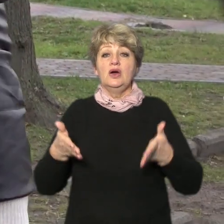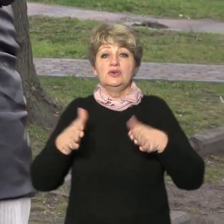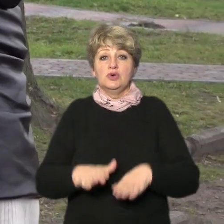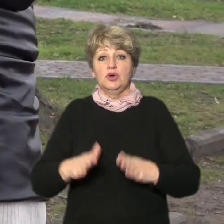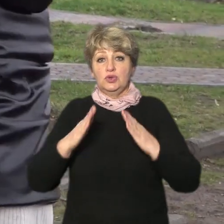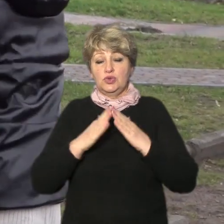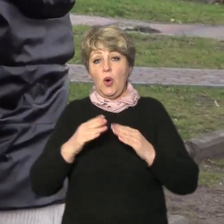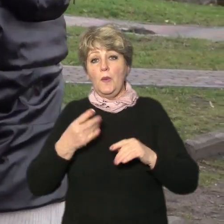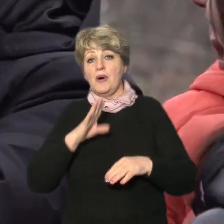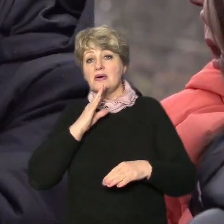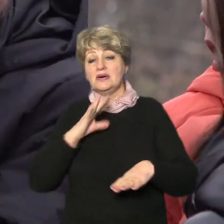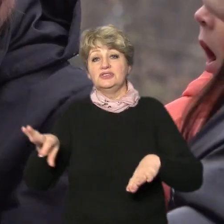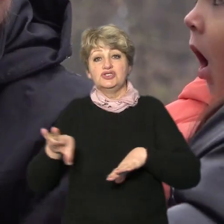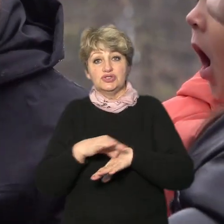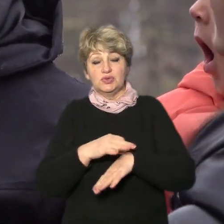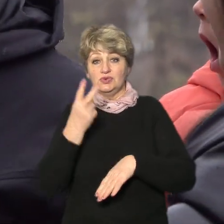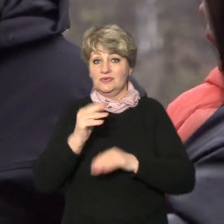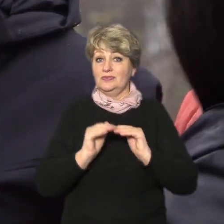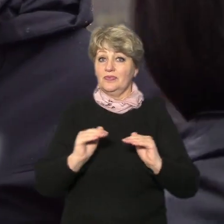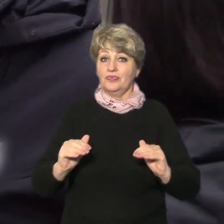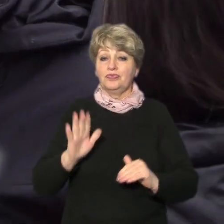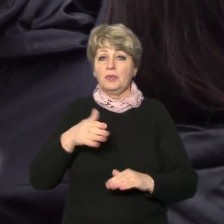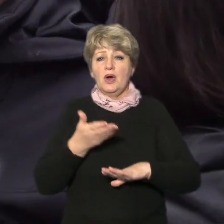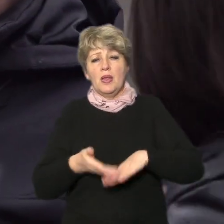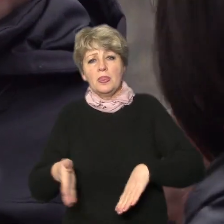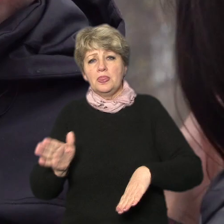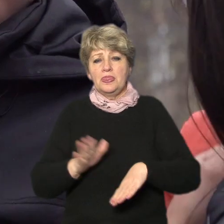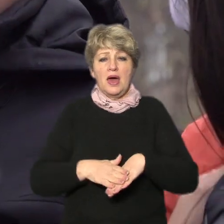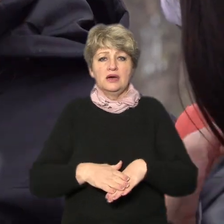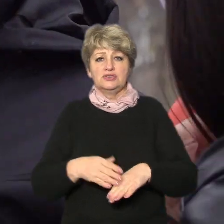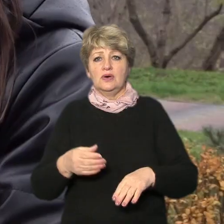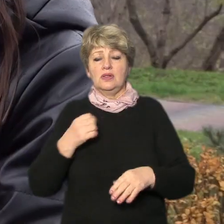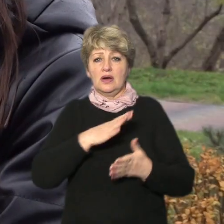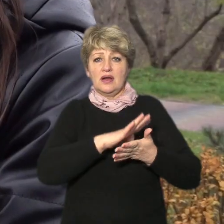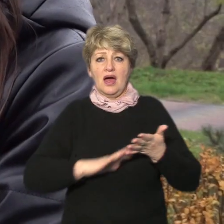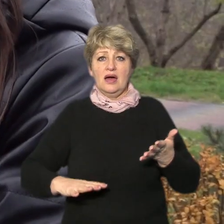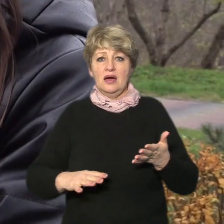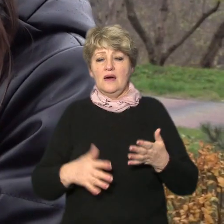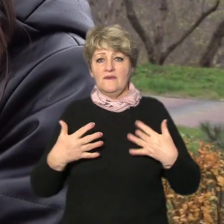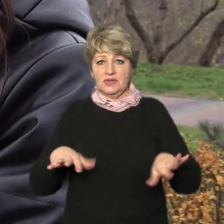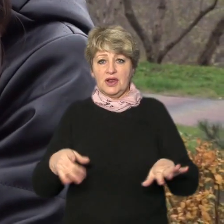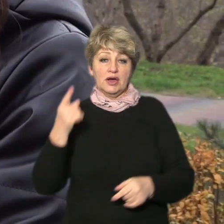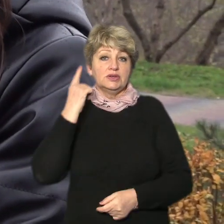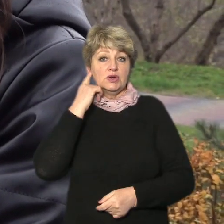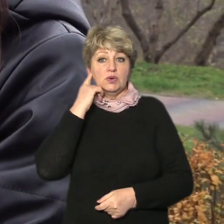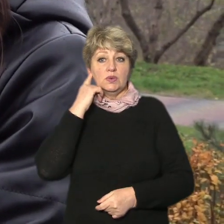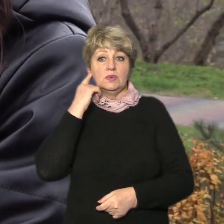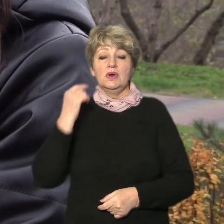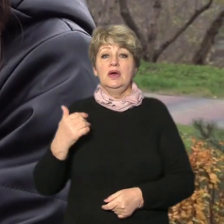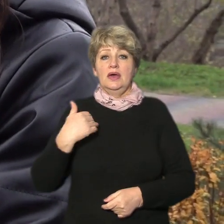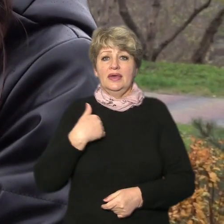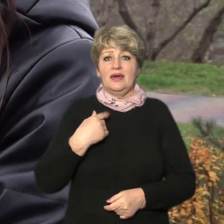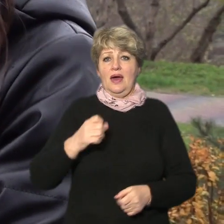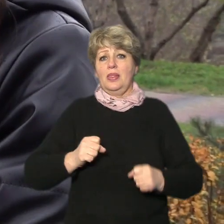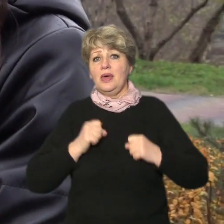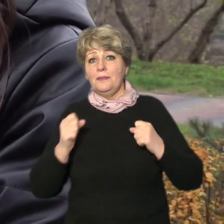дружину з двома маленькими дітьми після двох важких контузій отриманих там втратив слух постійно намагалася бодярити відео фото